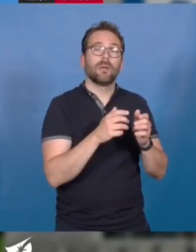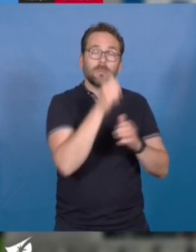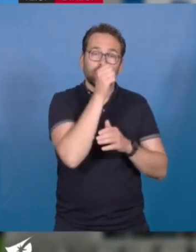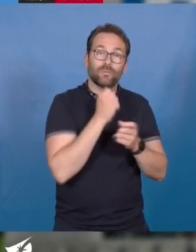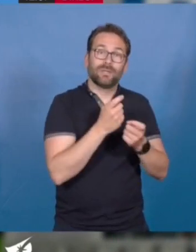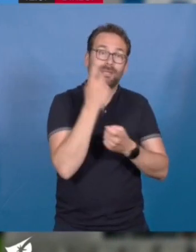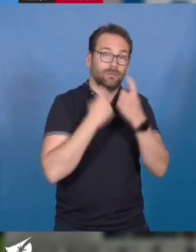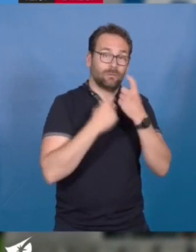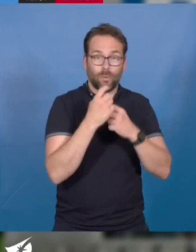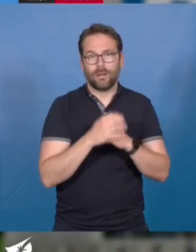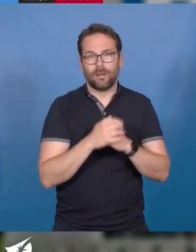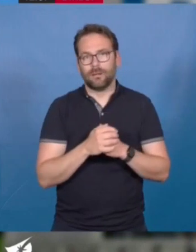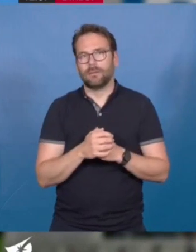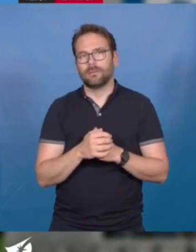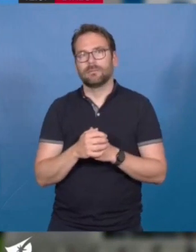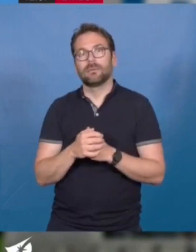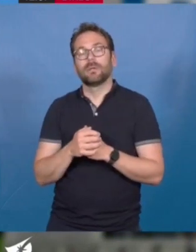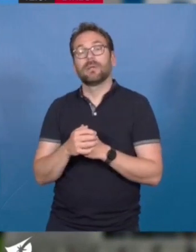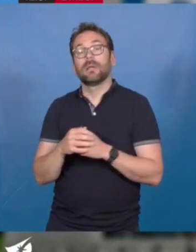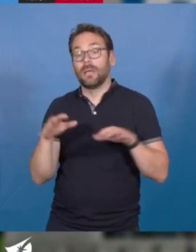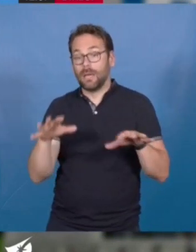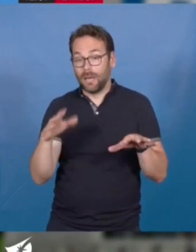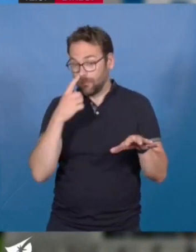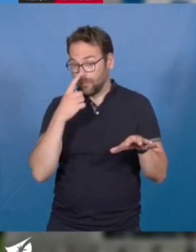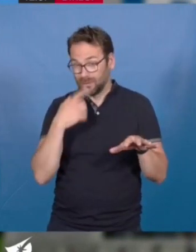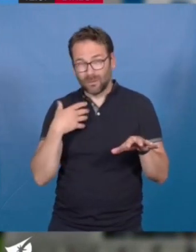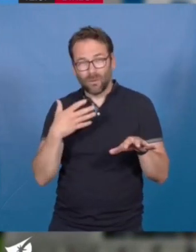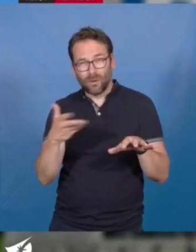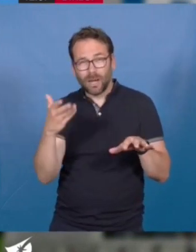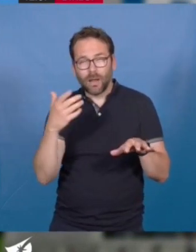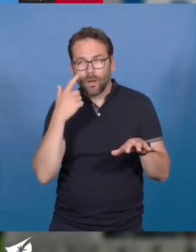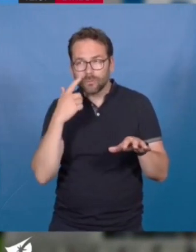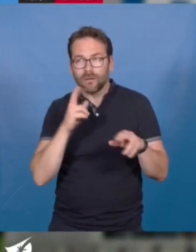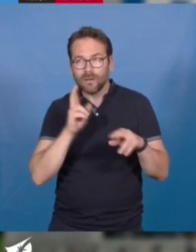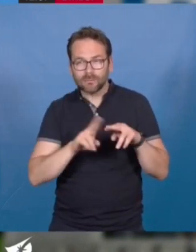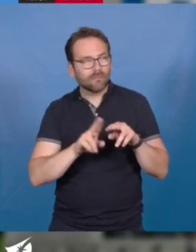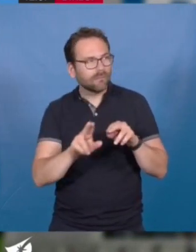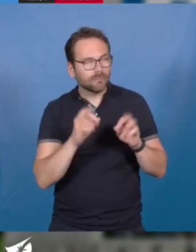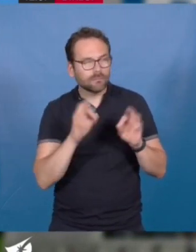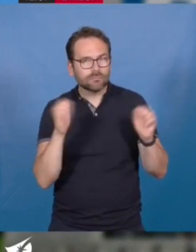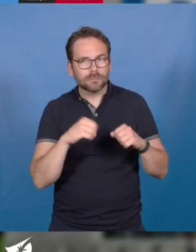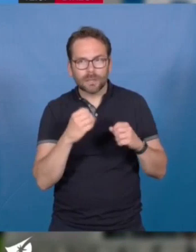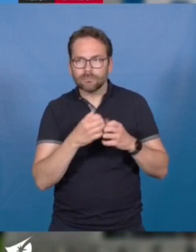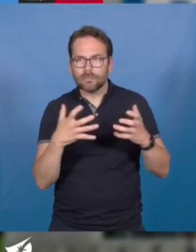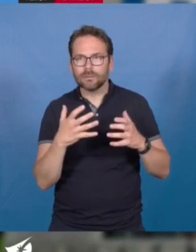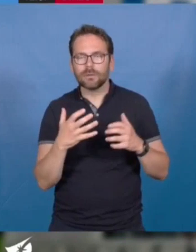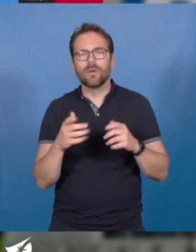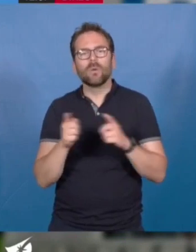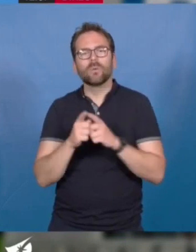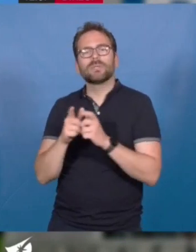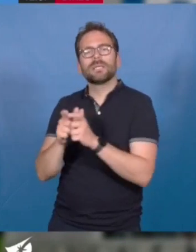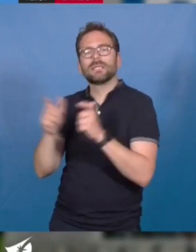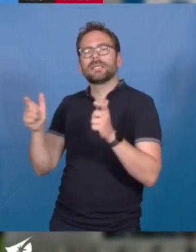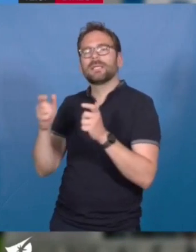nous allons produire, j'espère excessivement, massivement, c'est en tout cas ce que j'ai entendu, avec celui que nous avons produit sur la Cité des Imaginaires,